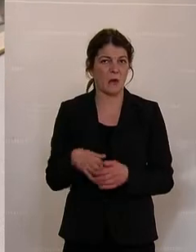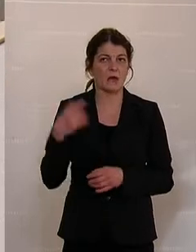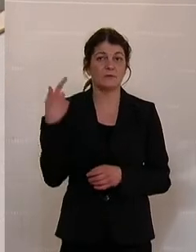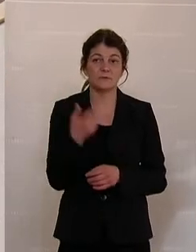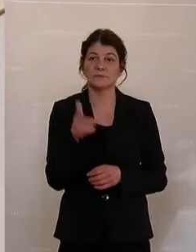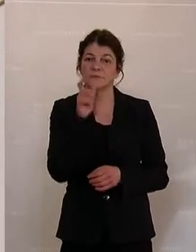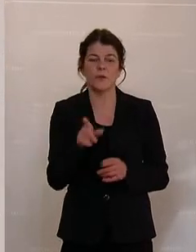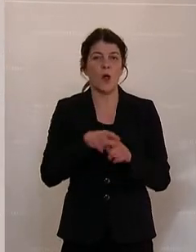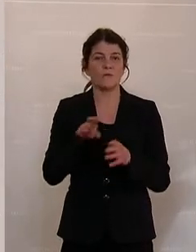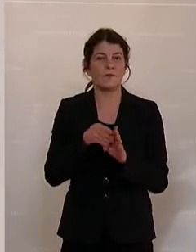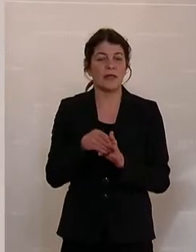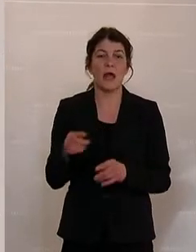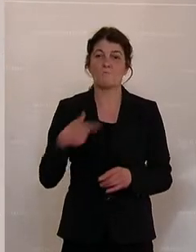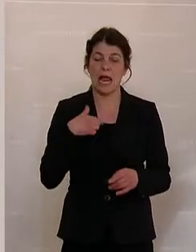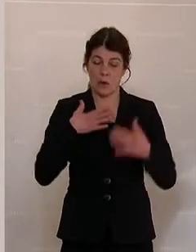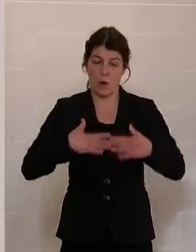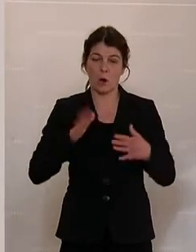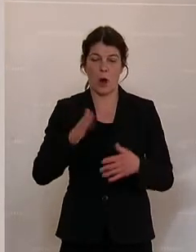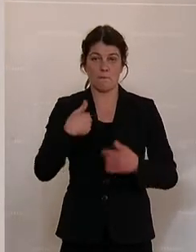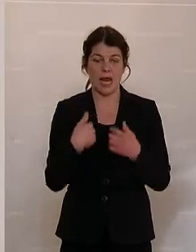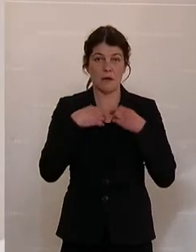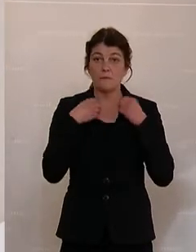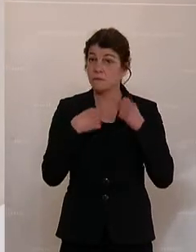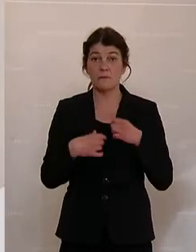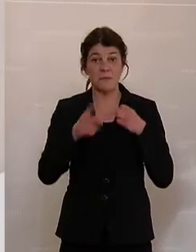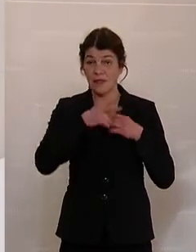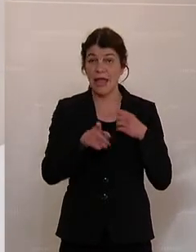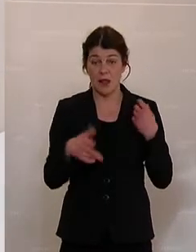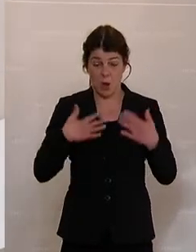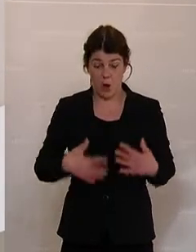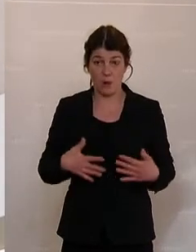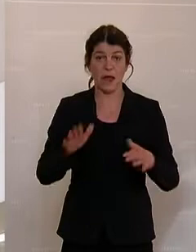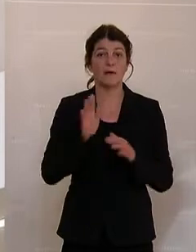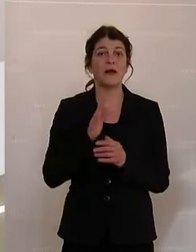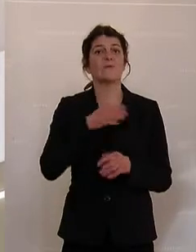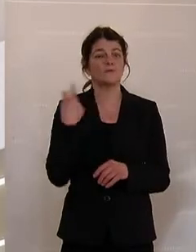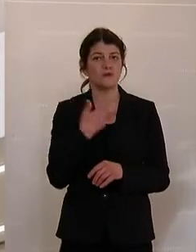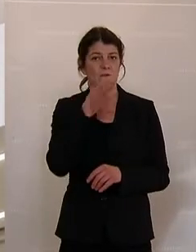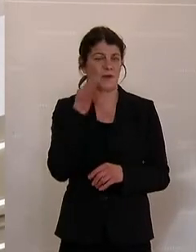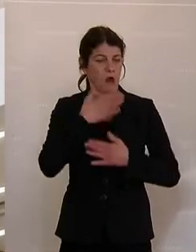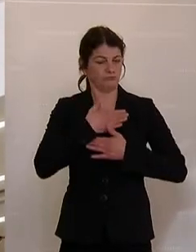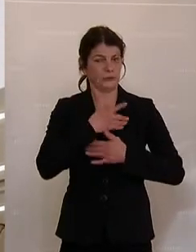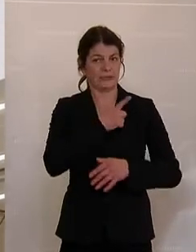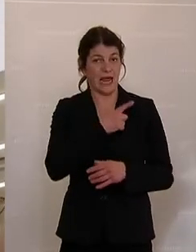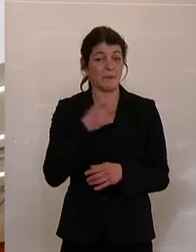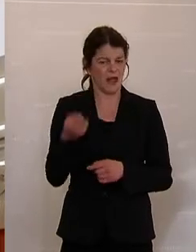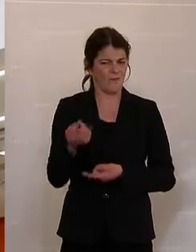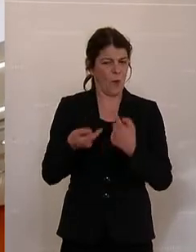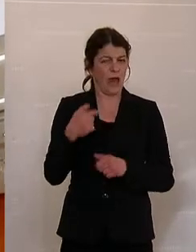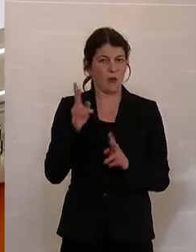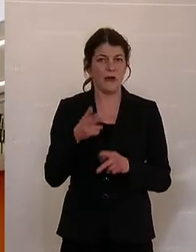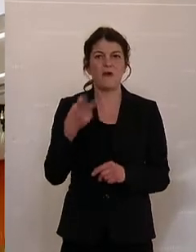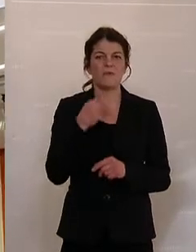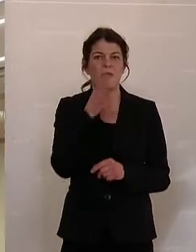mehrmals, Mein Körper gehört mir. Nein, der Körper ist etwas, ja, der Körper gehört uns Frauen. Ursprünglich kommt dieser Claim übrigens aus der